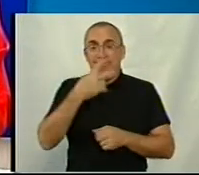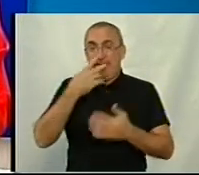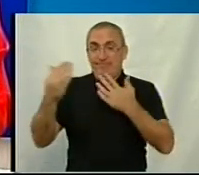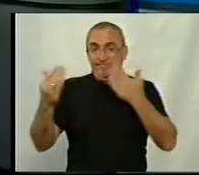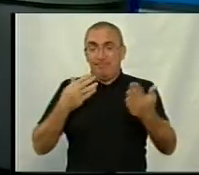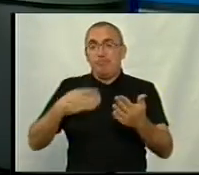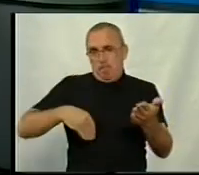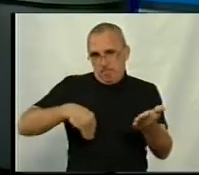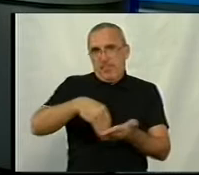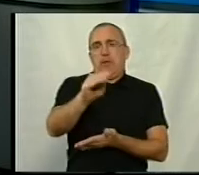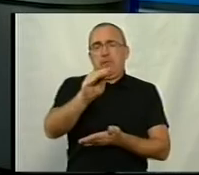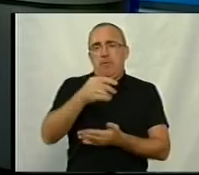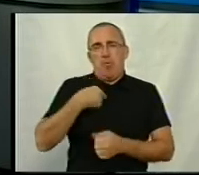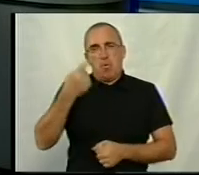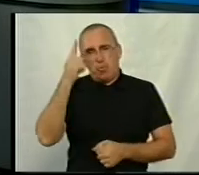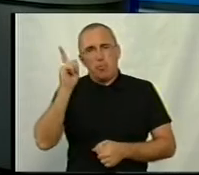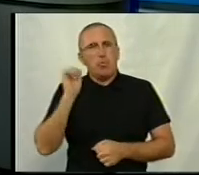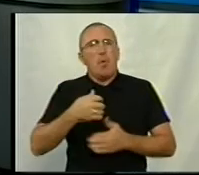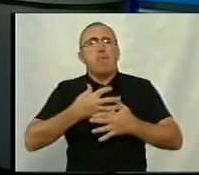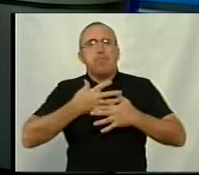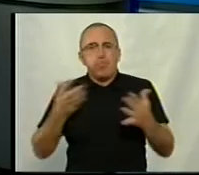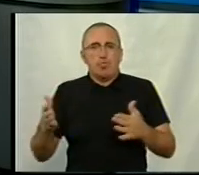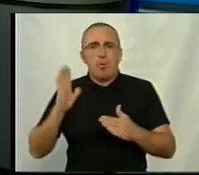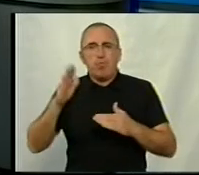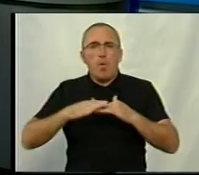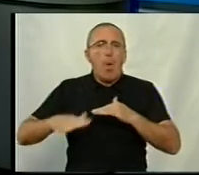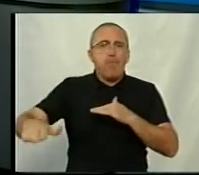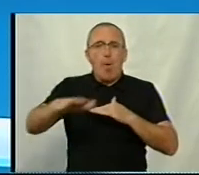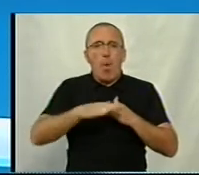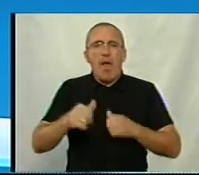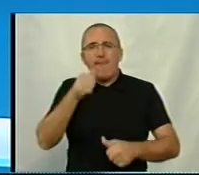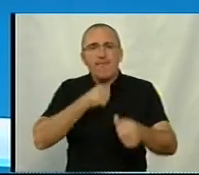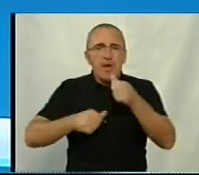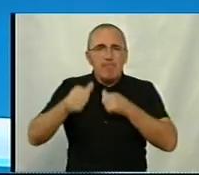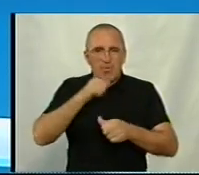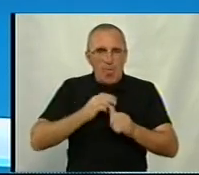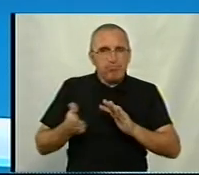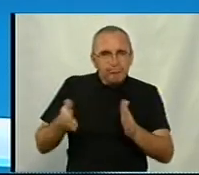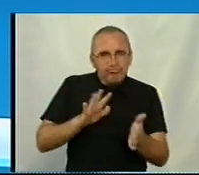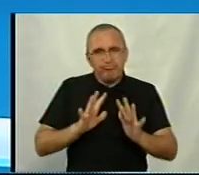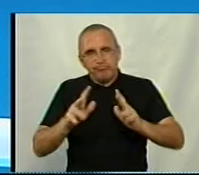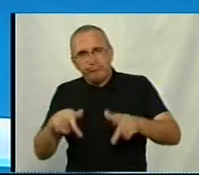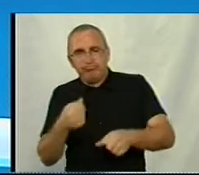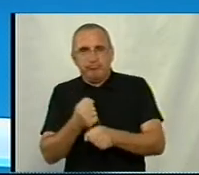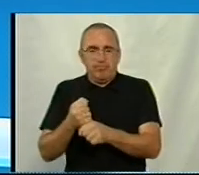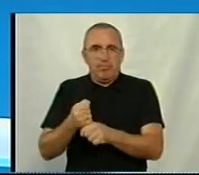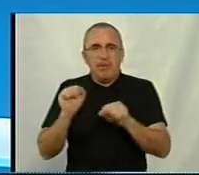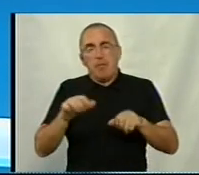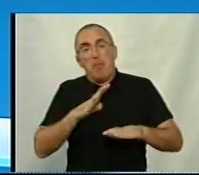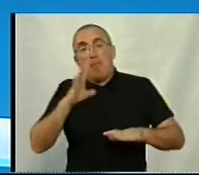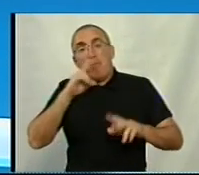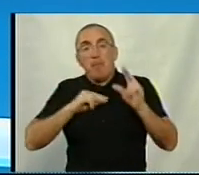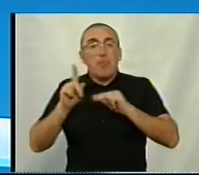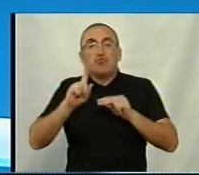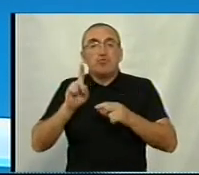придбати для себе. Я чомусь думаю, що буде більше польових випробувань, тому що це і унеможливлює ймовірність